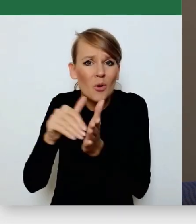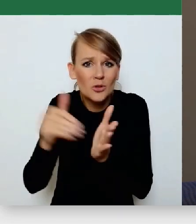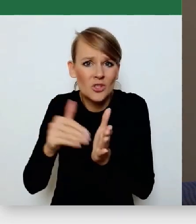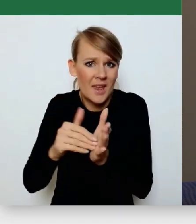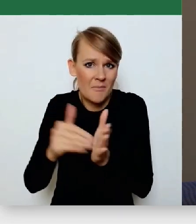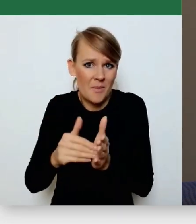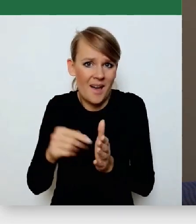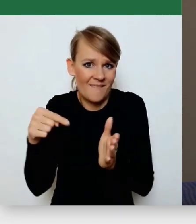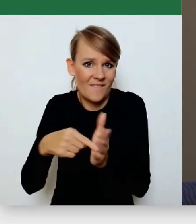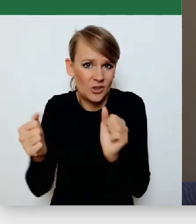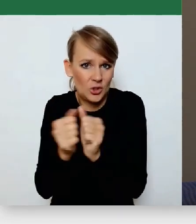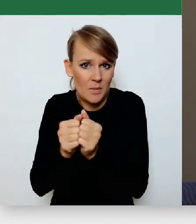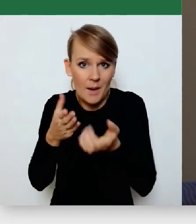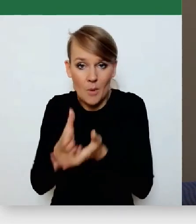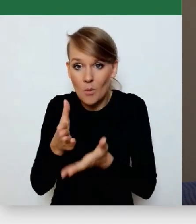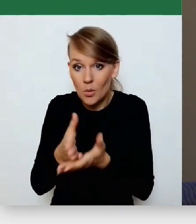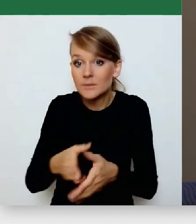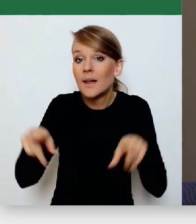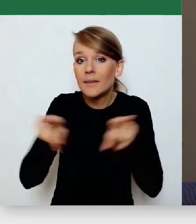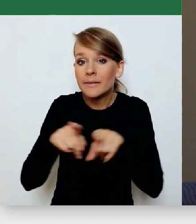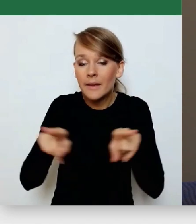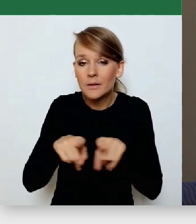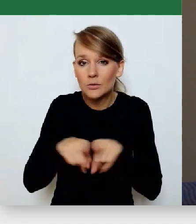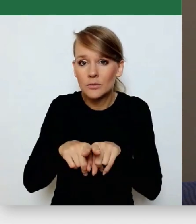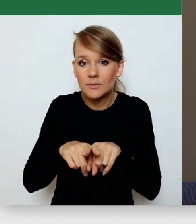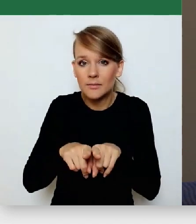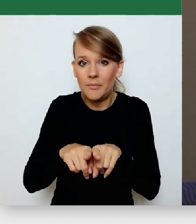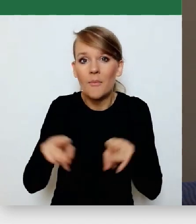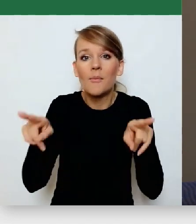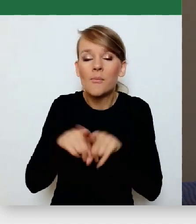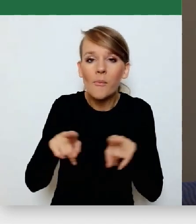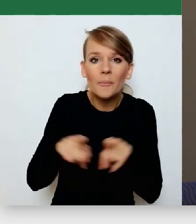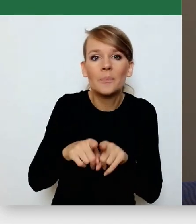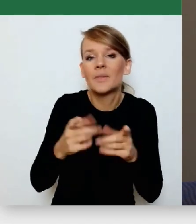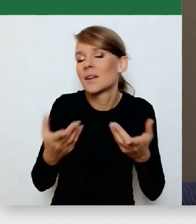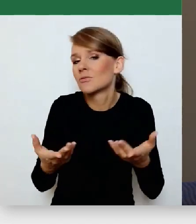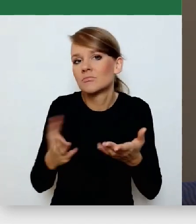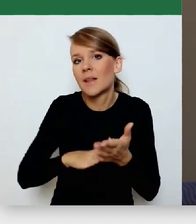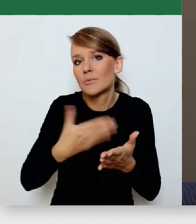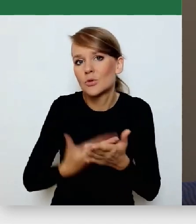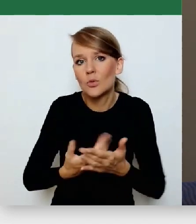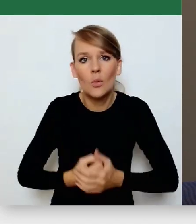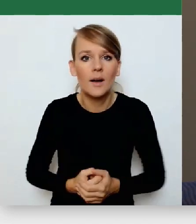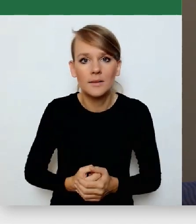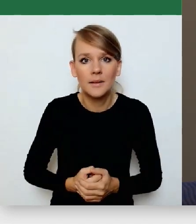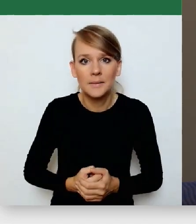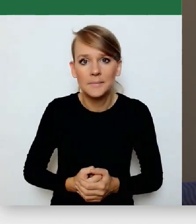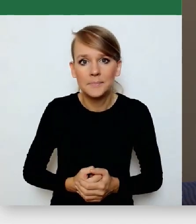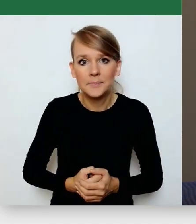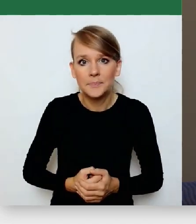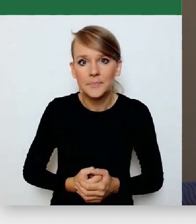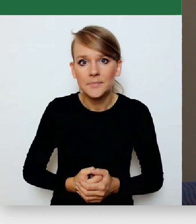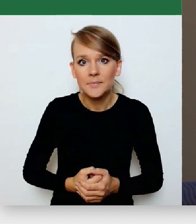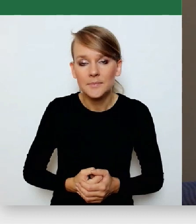w zimie potrzebowali. Także takie komunikaty, jak to, że będziemy tworzyć